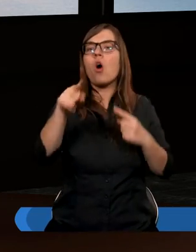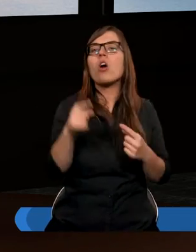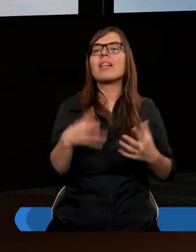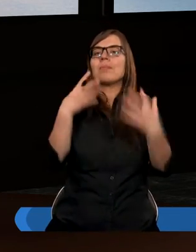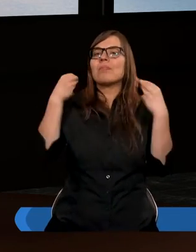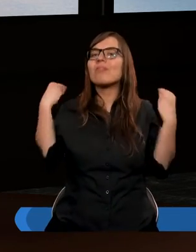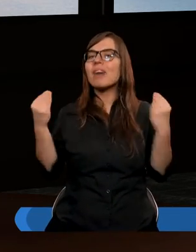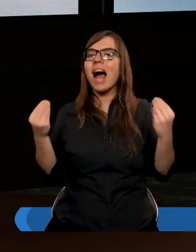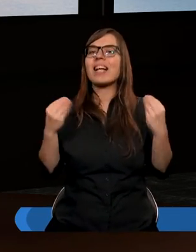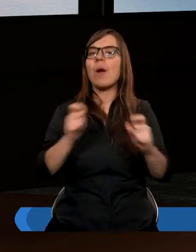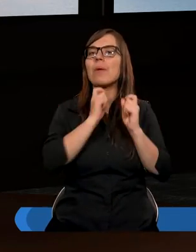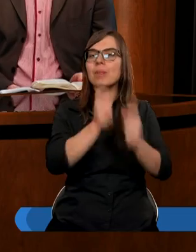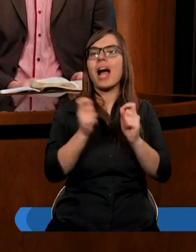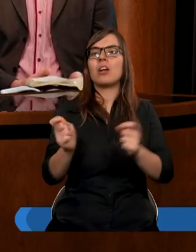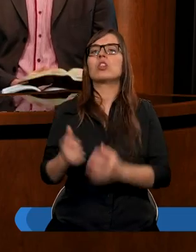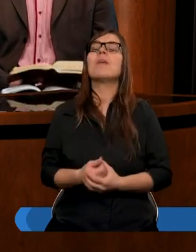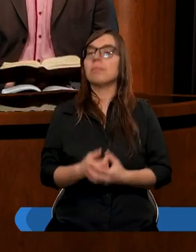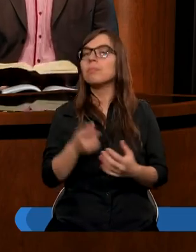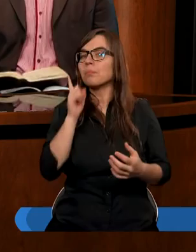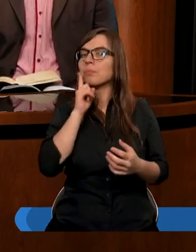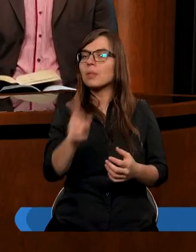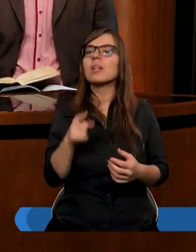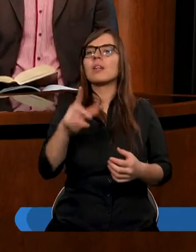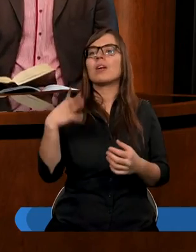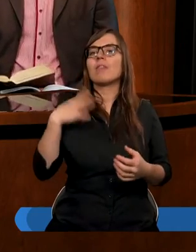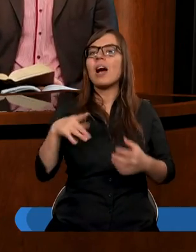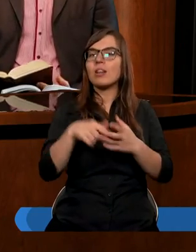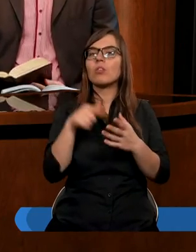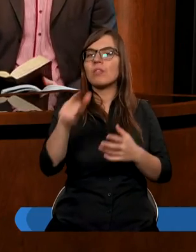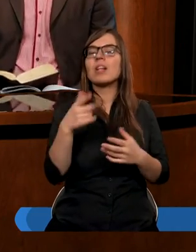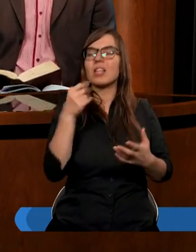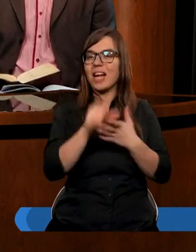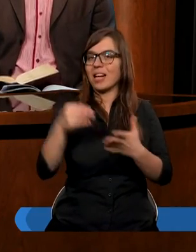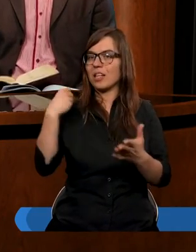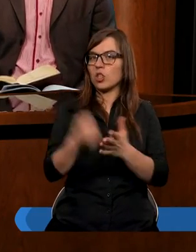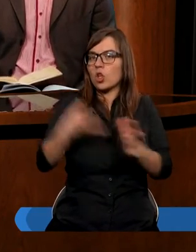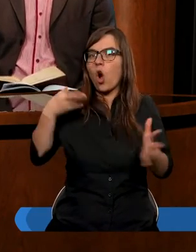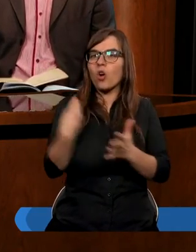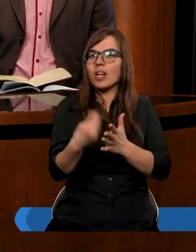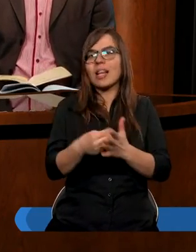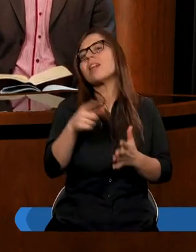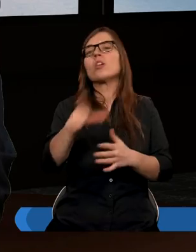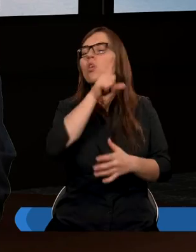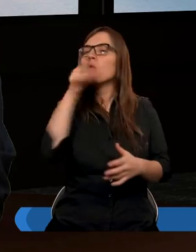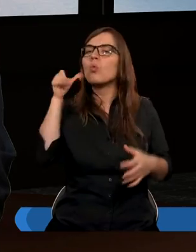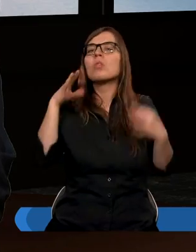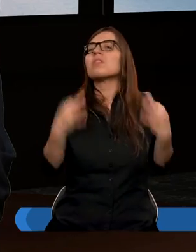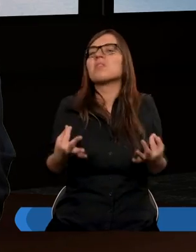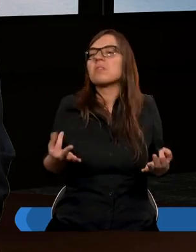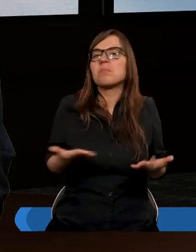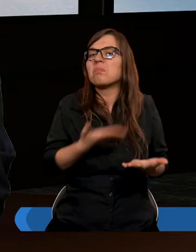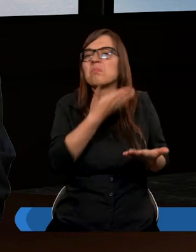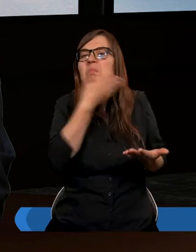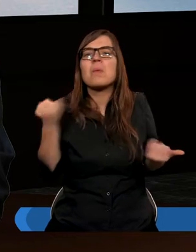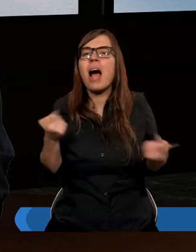drogocennym darze? Tak. Zwłaszcza ten czas jest bardzo cenny, dlatego że ludzie dzisiaj nie